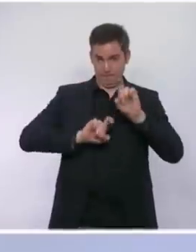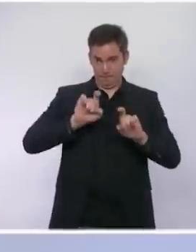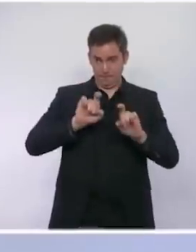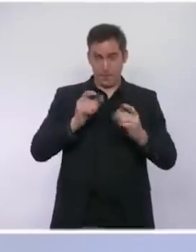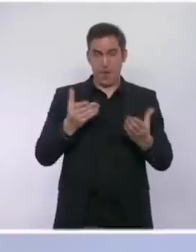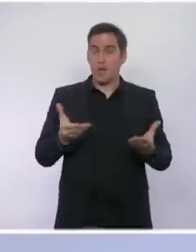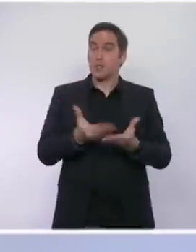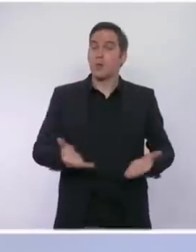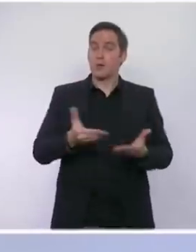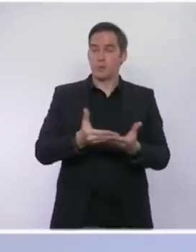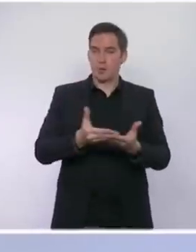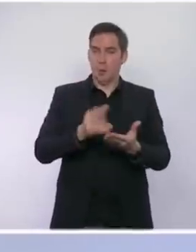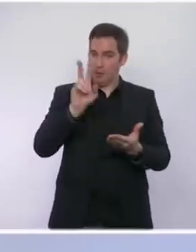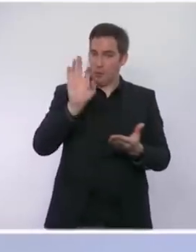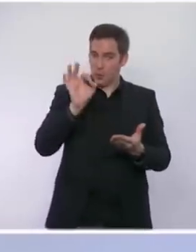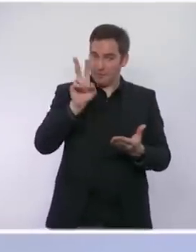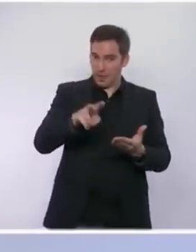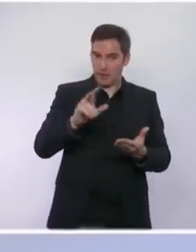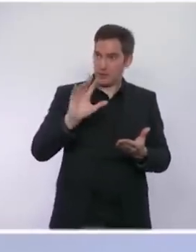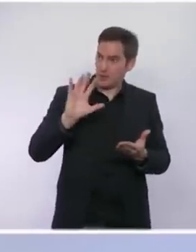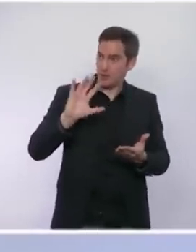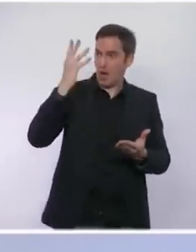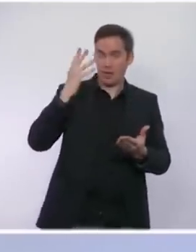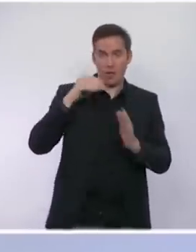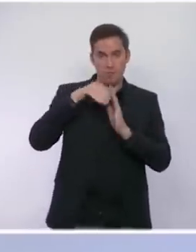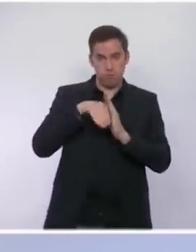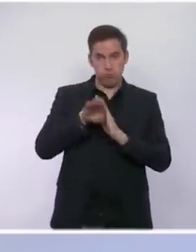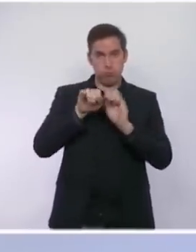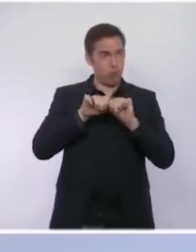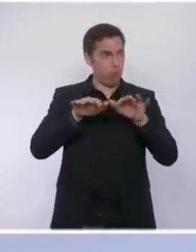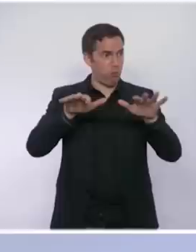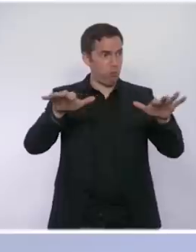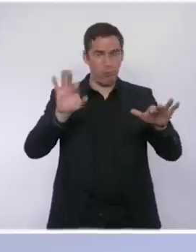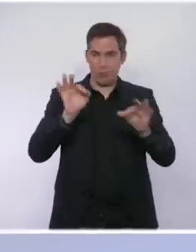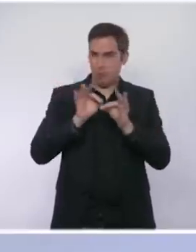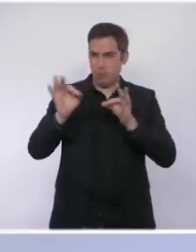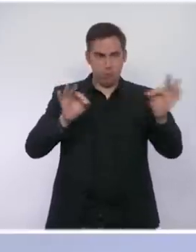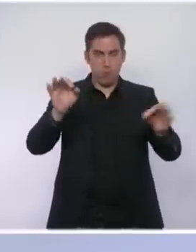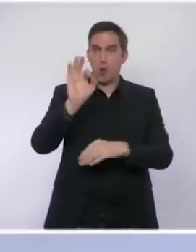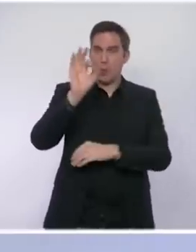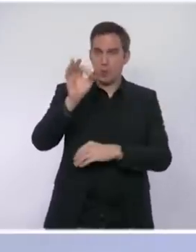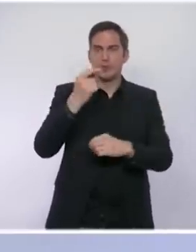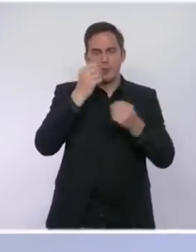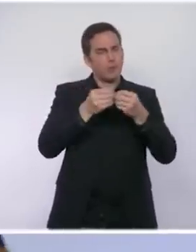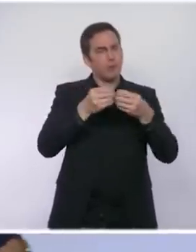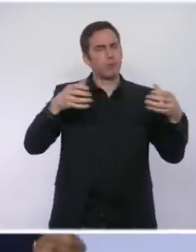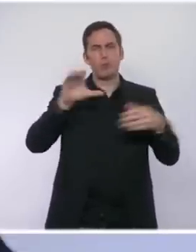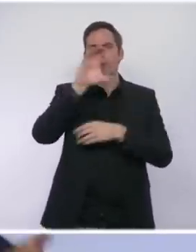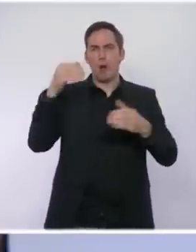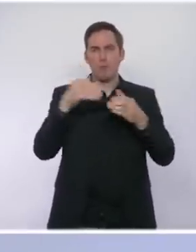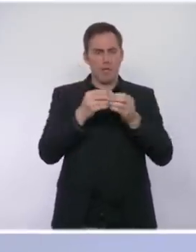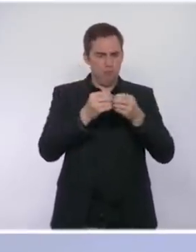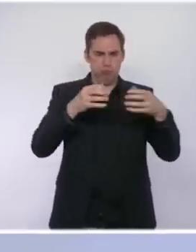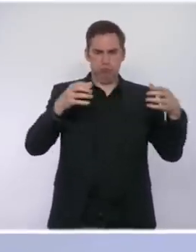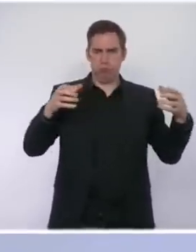Nous sommes entrés dans une cinquième vague de l'épidémie avec un nombre de contaminations et une incidence qui progresse très rapidement, encore une fois, de l'ordre de